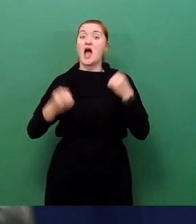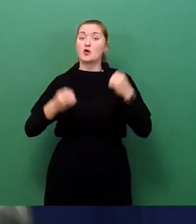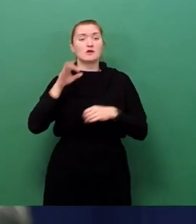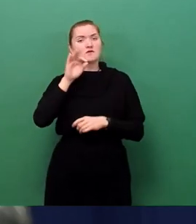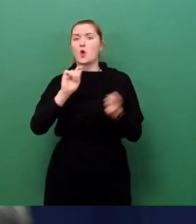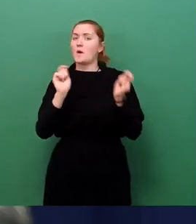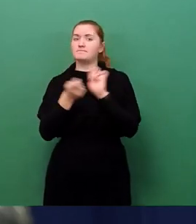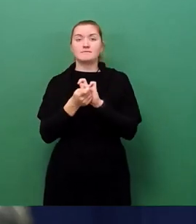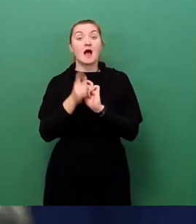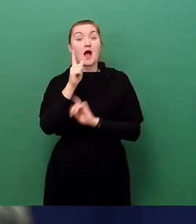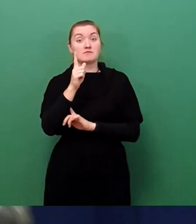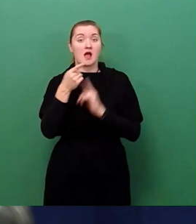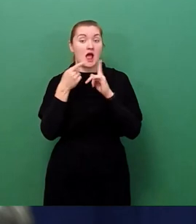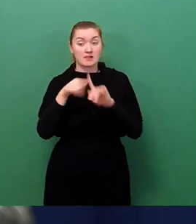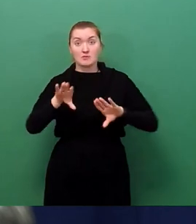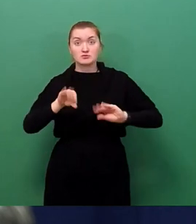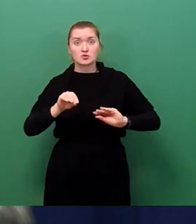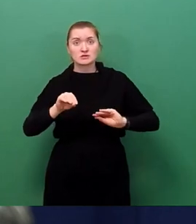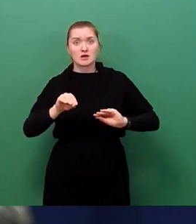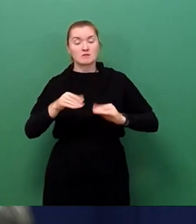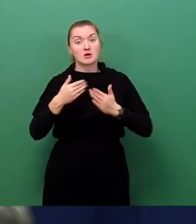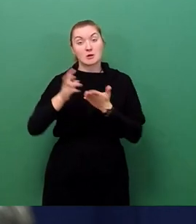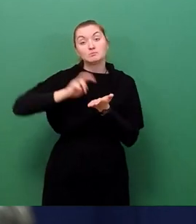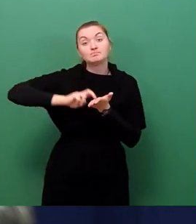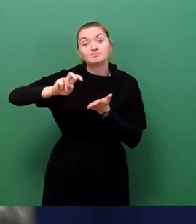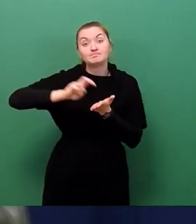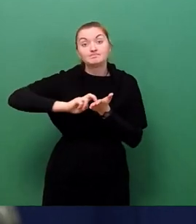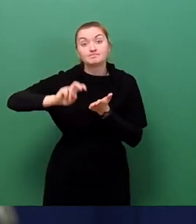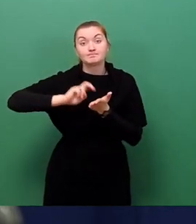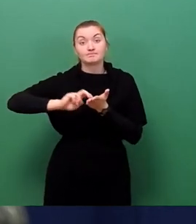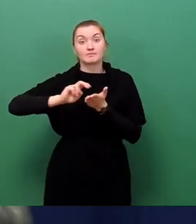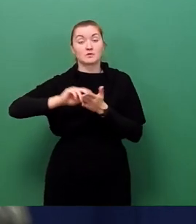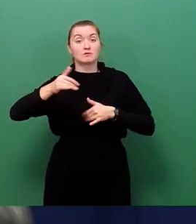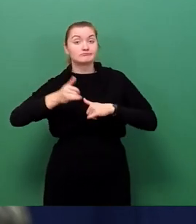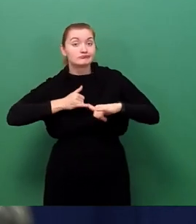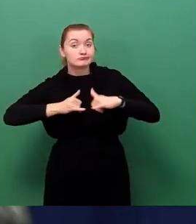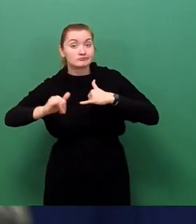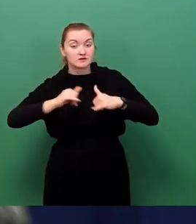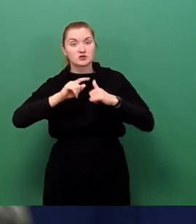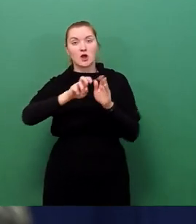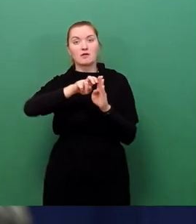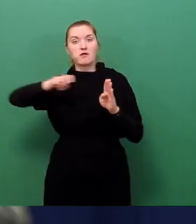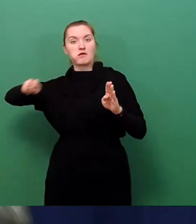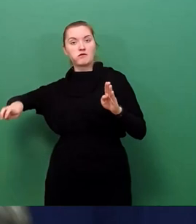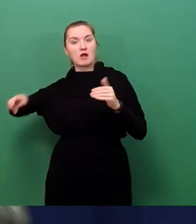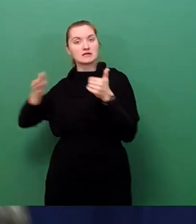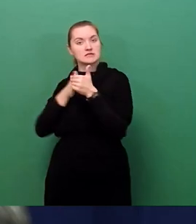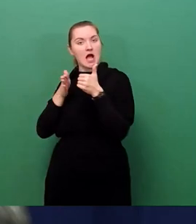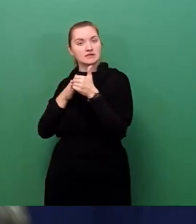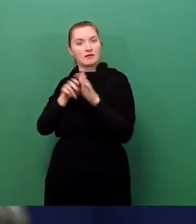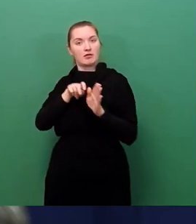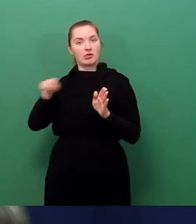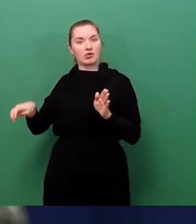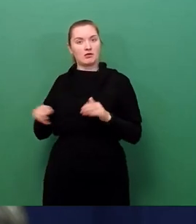anderen Benutzer des Weges, die nicht mit dem Fahrrad unterwegs sind, jetzt die Seite nutzen. Praktisch heißt das,